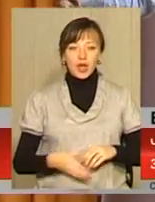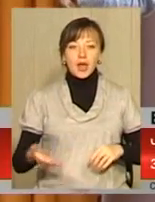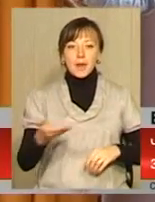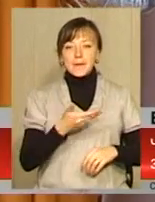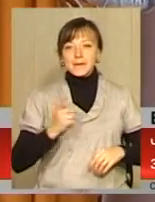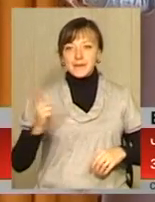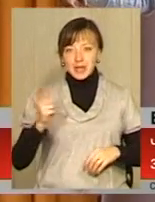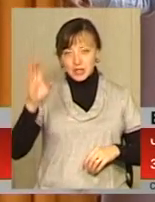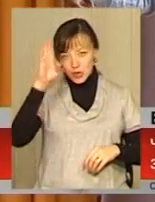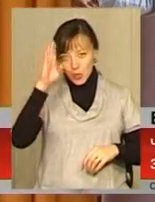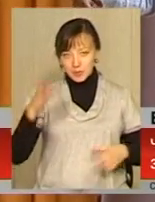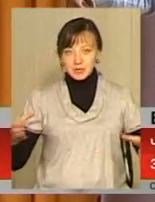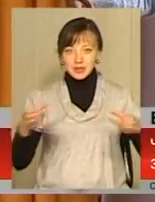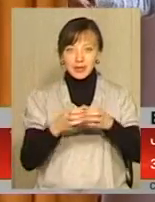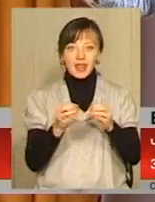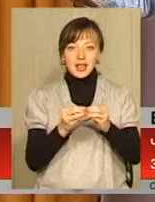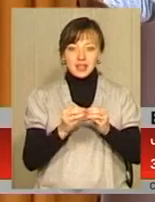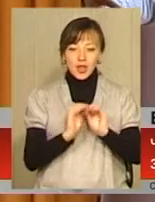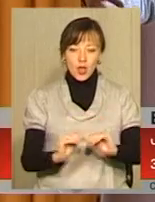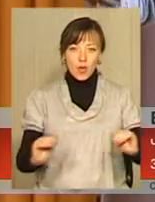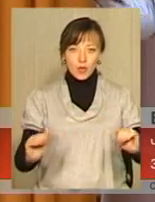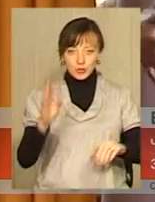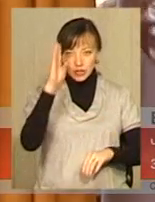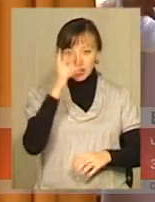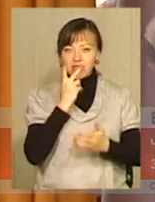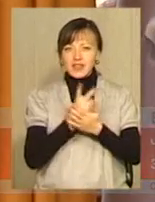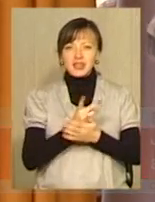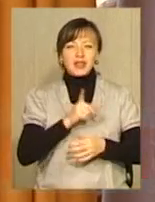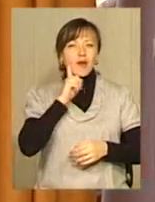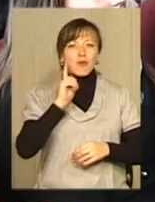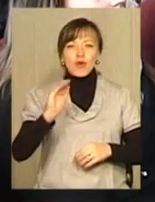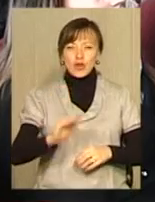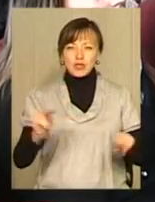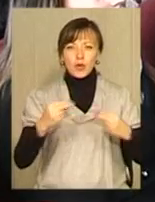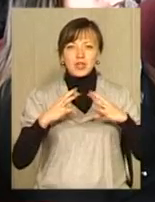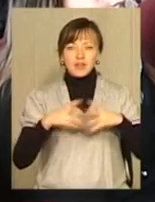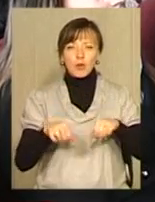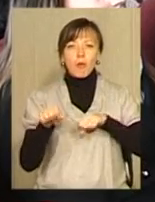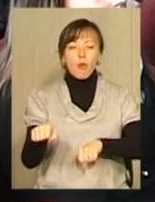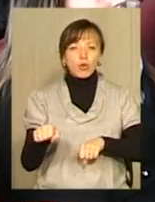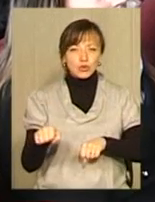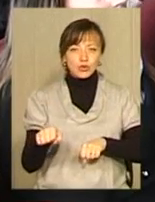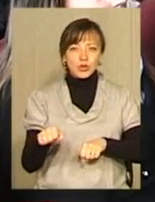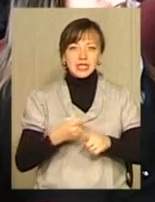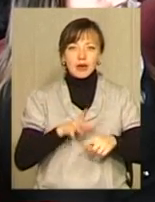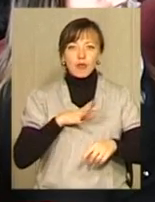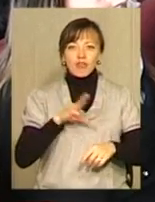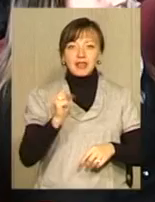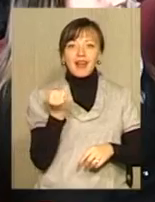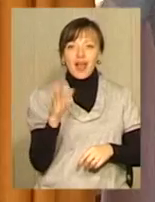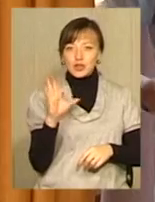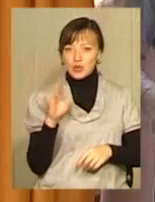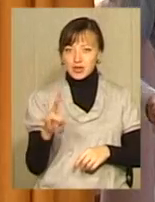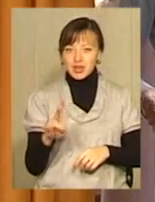хлопцями забралися, 10 хлопчиків, дивитись наймолодшого чемпіона світу по боксу. Це був Тайсон.